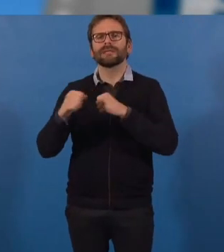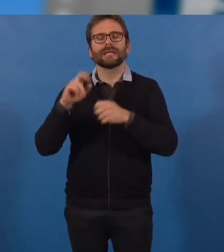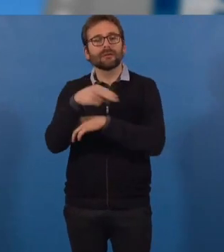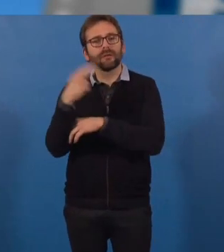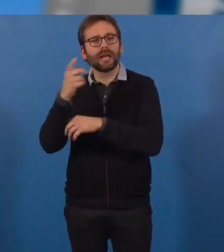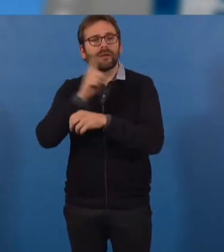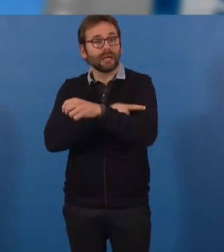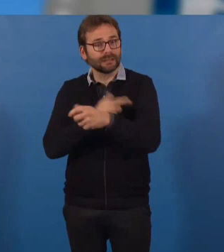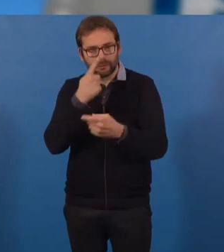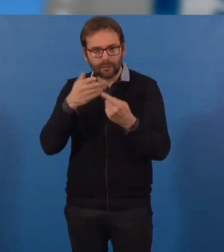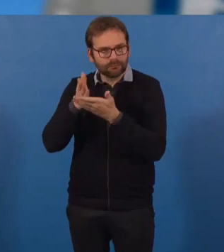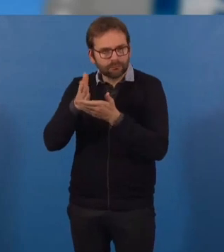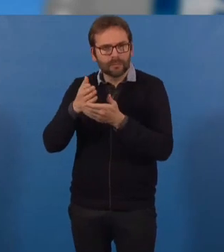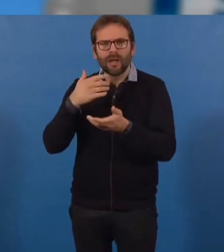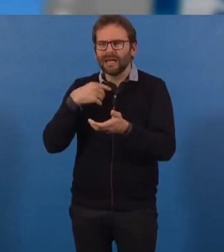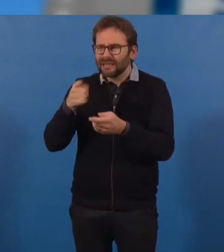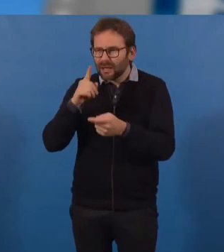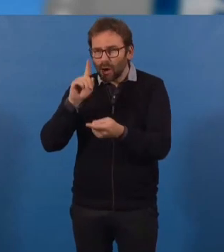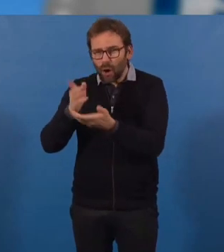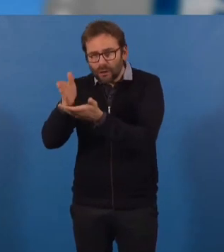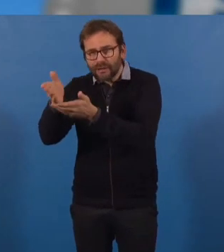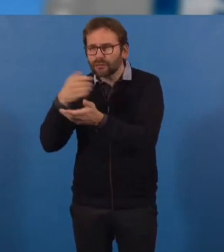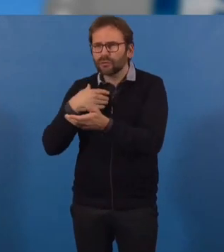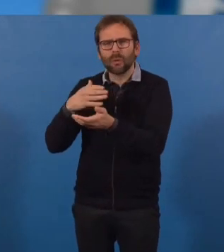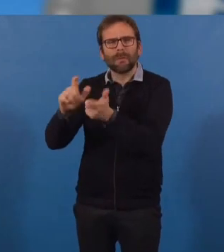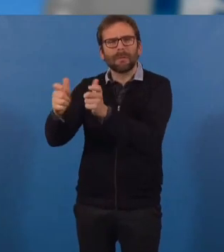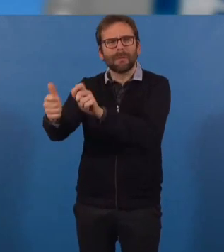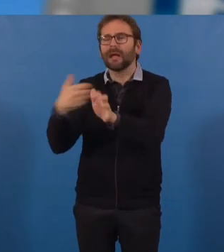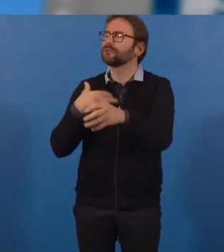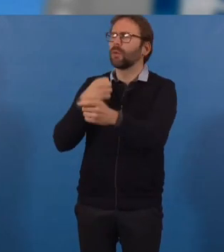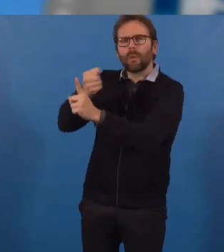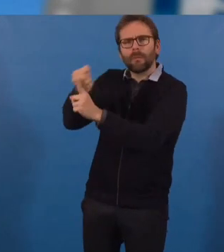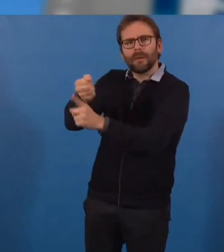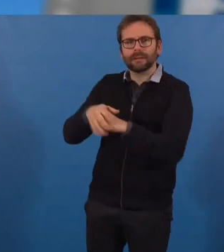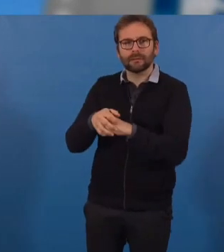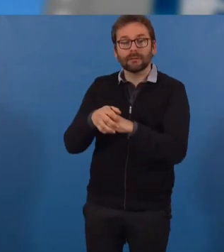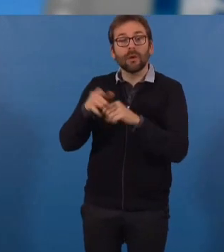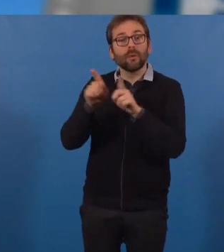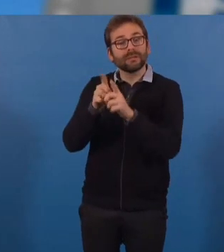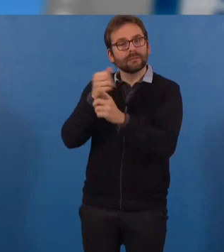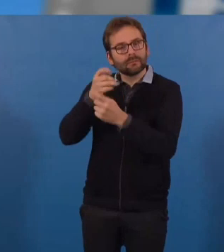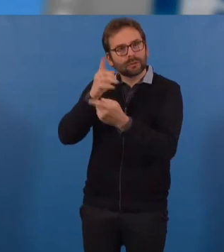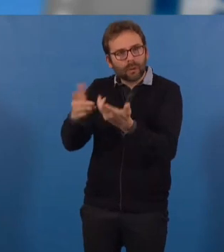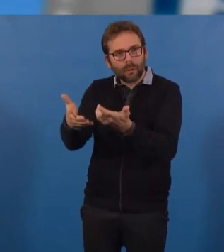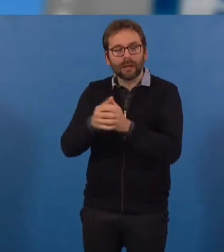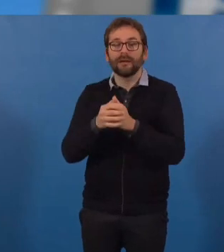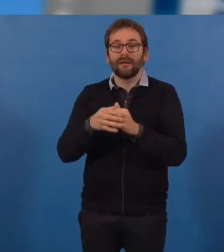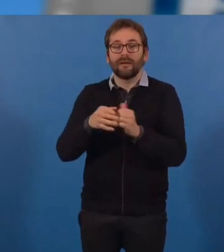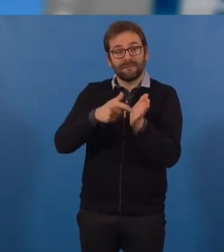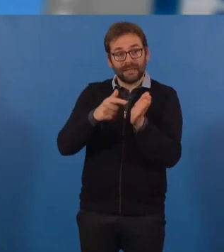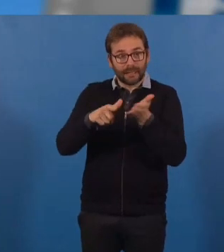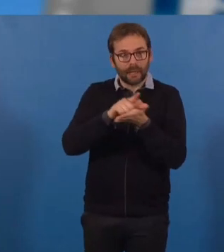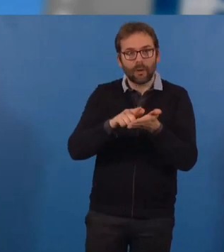combattre ces orientations mortifères. De cap mortifère, il en est également question, avec les différentes réformes de la fiscalité locale,